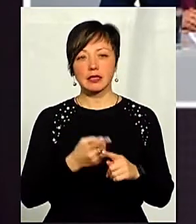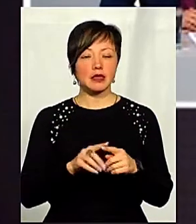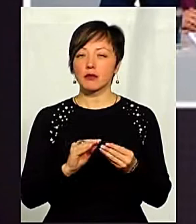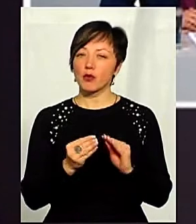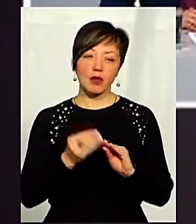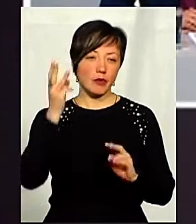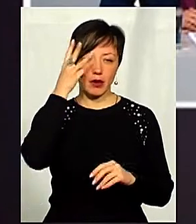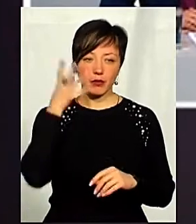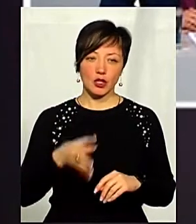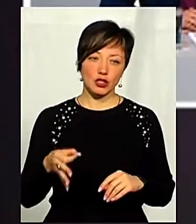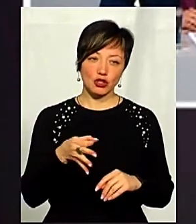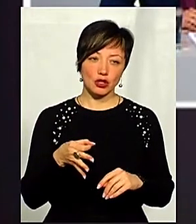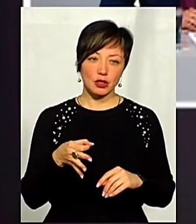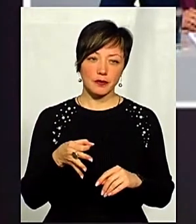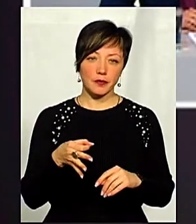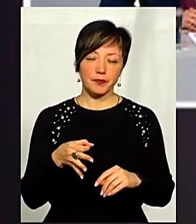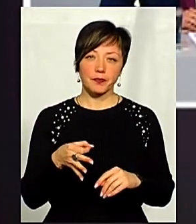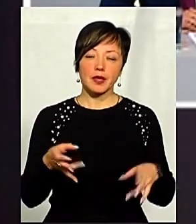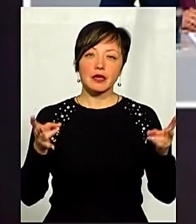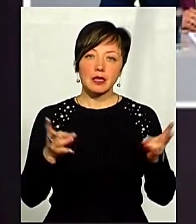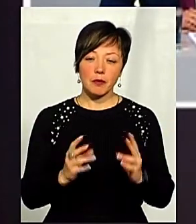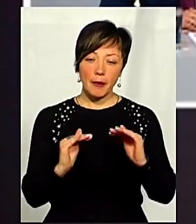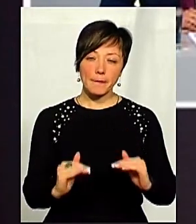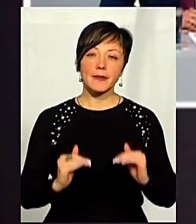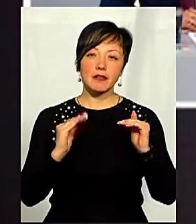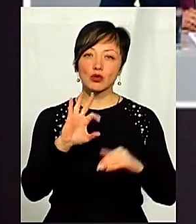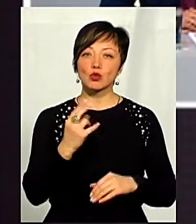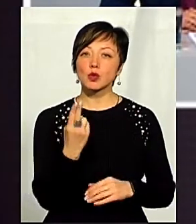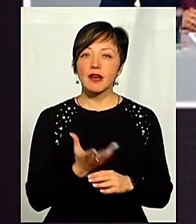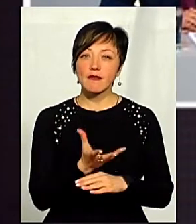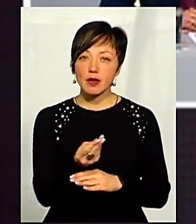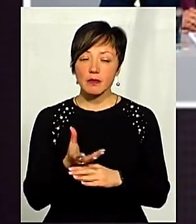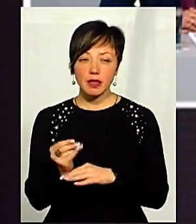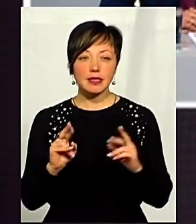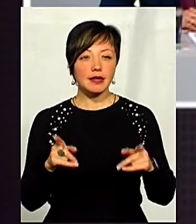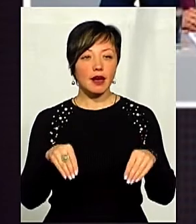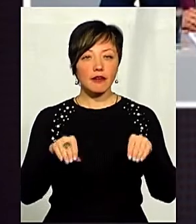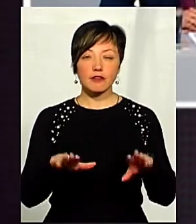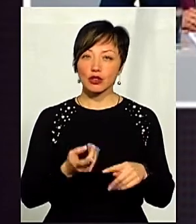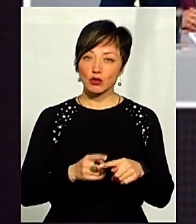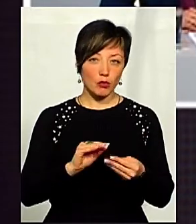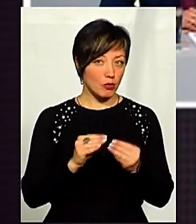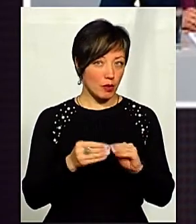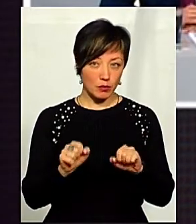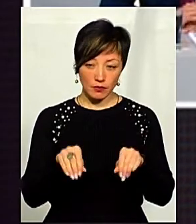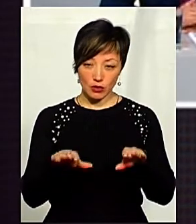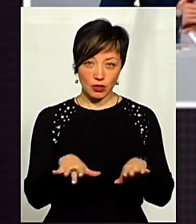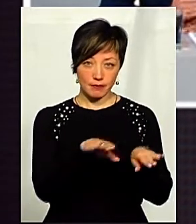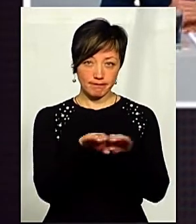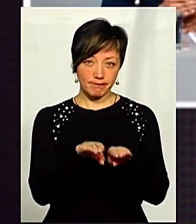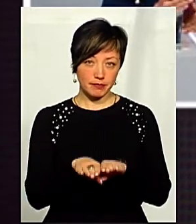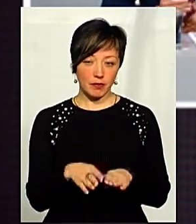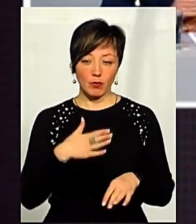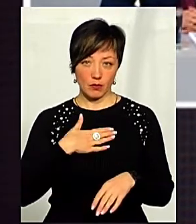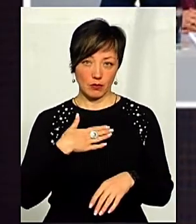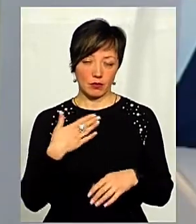не лише проблема Хмельниччини. Треба підвищувати соціальні виплати, але як вирішити цю проблему? Її вирішити можна на різних рівнях, що